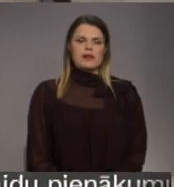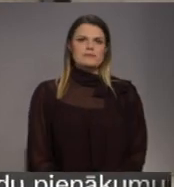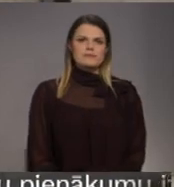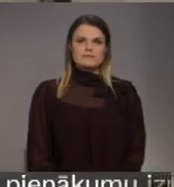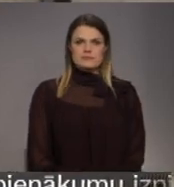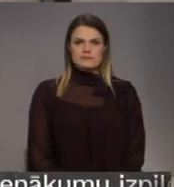Graudiņš, Latvijas televīzija.